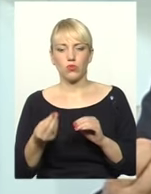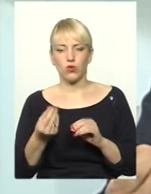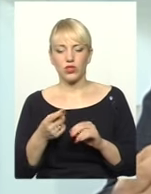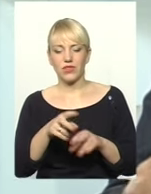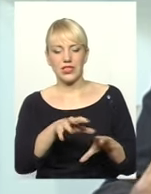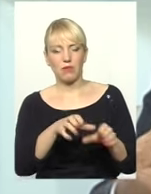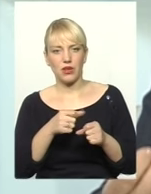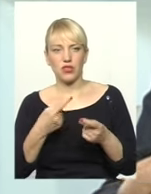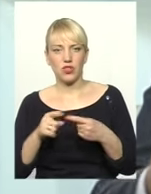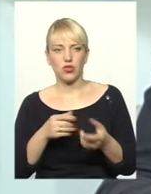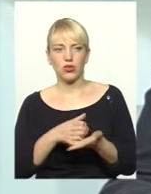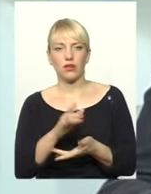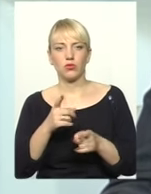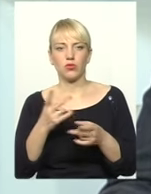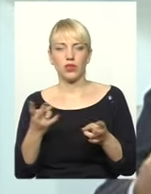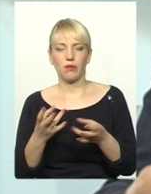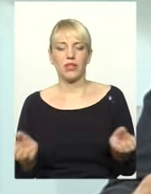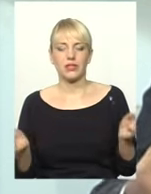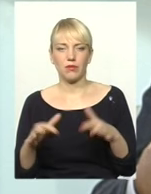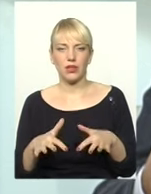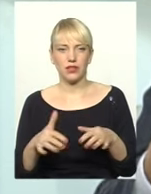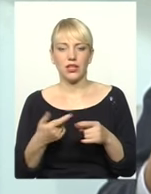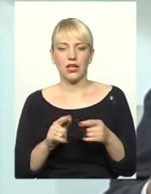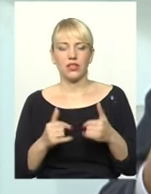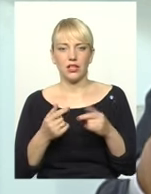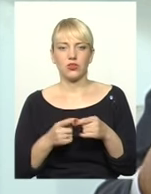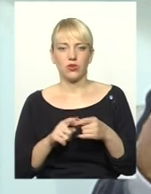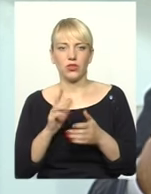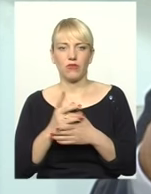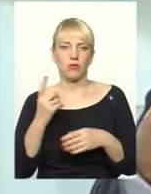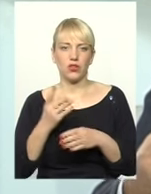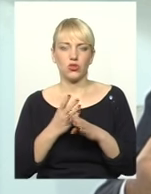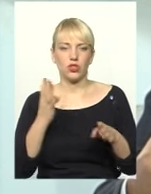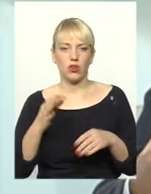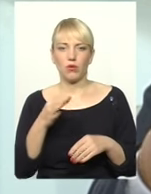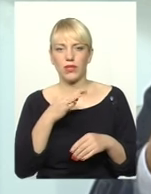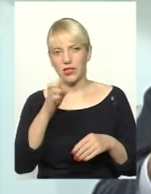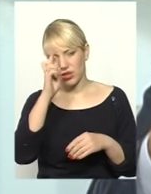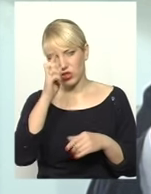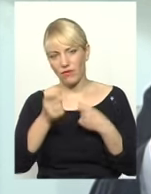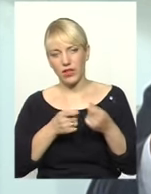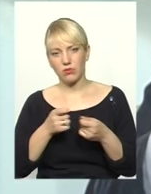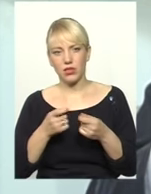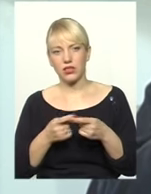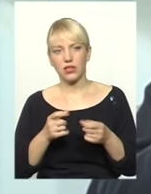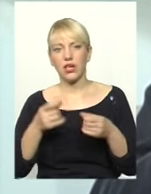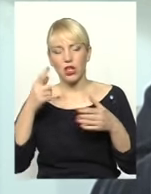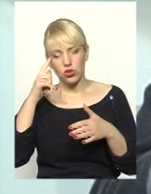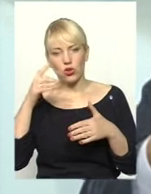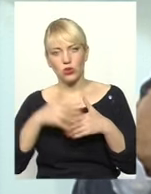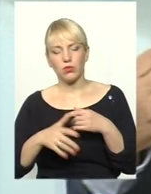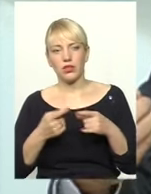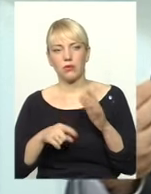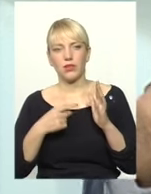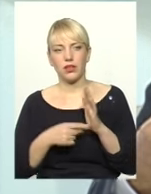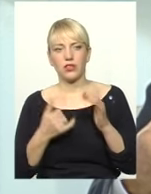іншого напрямку. Тому нам необхідно зібратися. Але для цього є в першу чергу обласна державна адміністрація. І зрозумієте питання. Ми сьогодні розглядаємо бюджет,